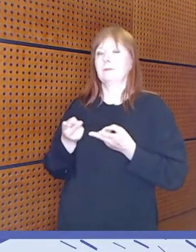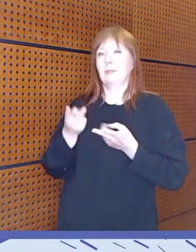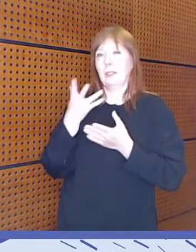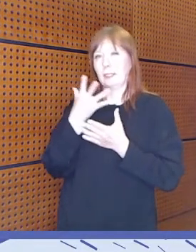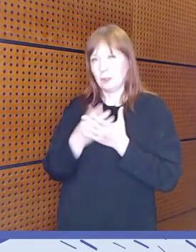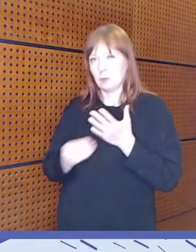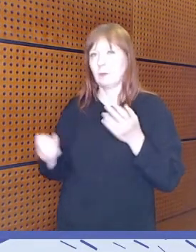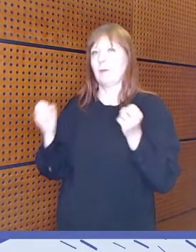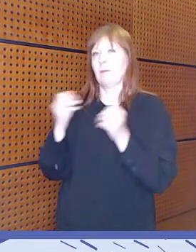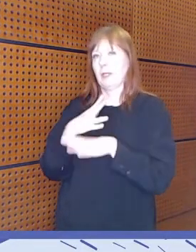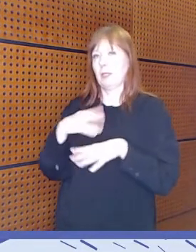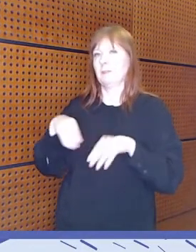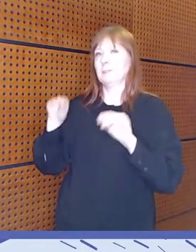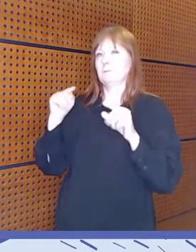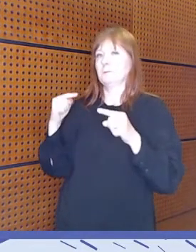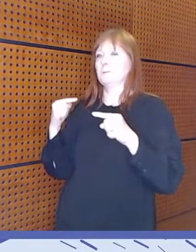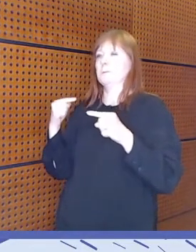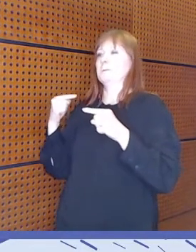mediakasvatusta.